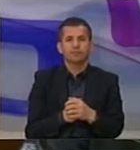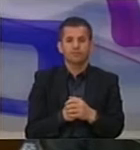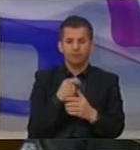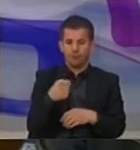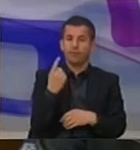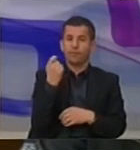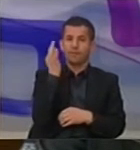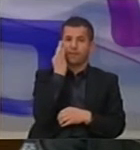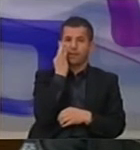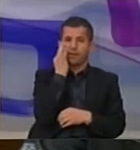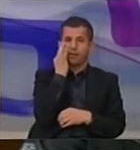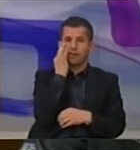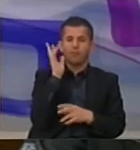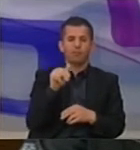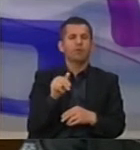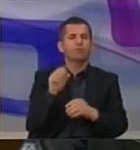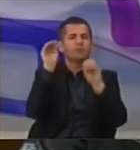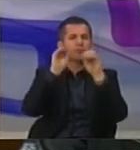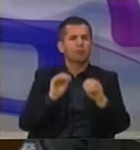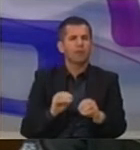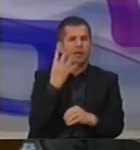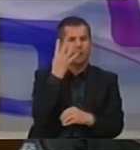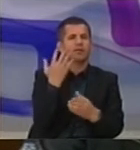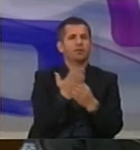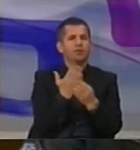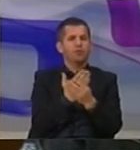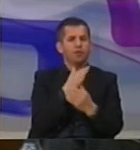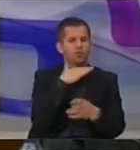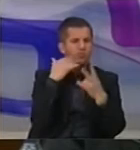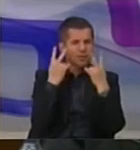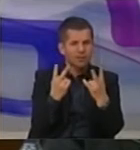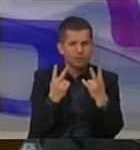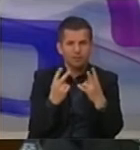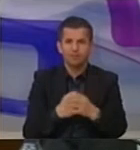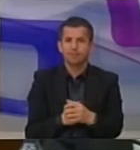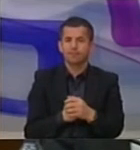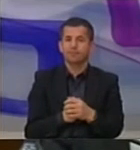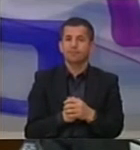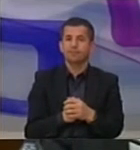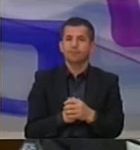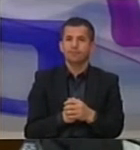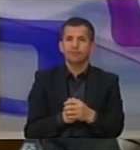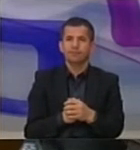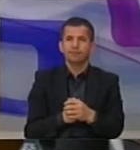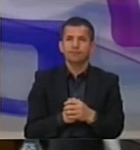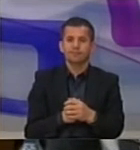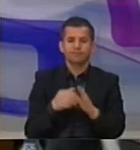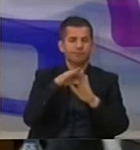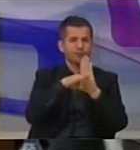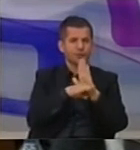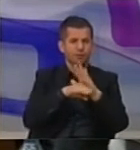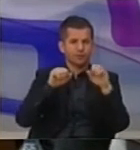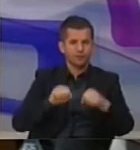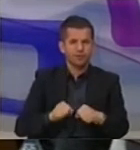këto një qënditë, ka hërtuar kate dokumente, shumë të rëndësishme, si që janë programi